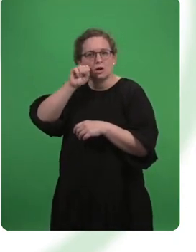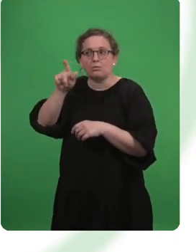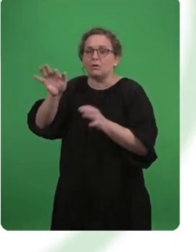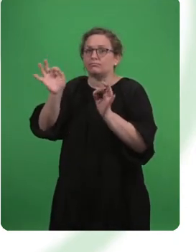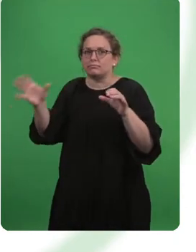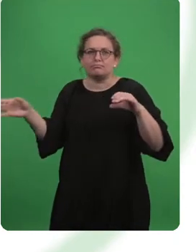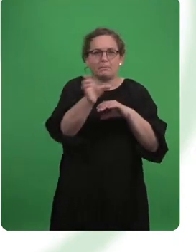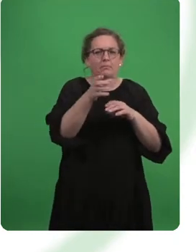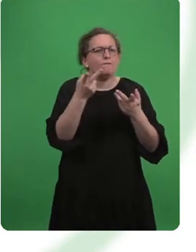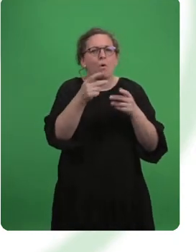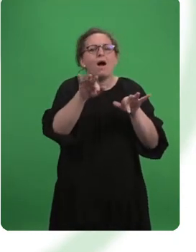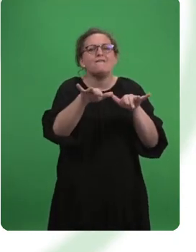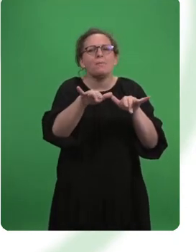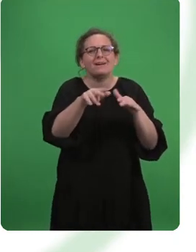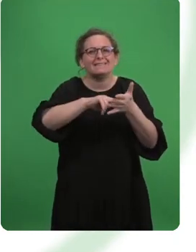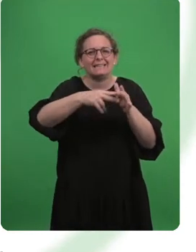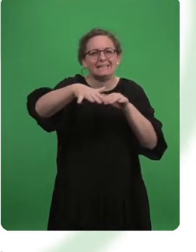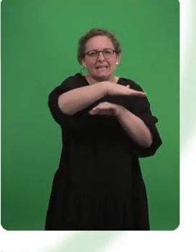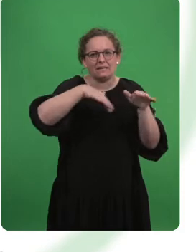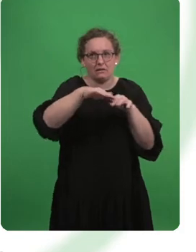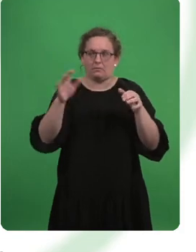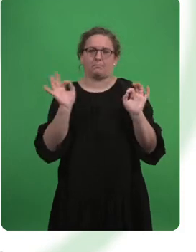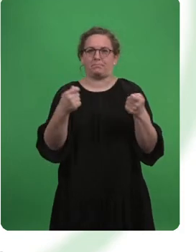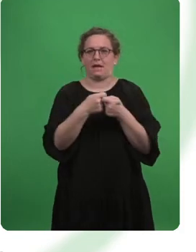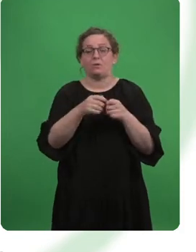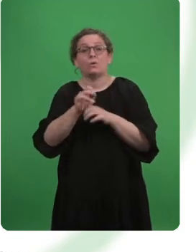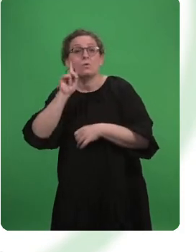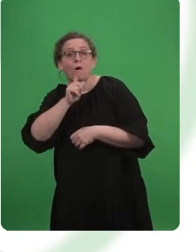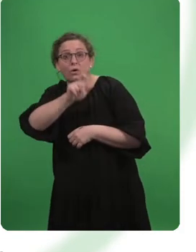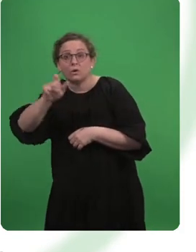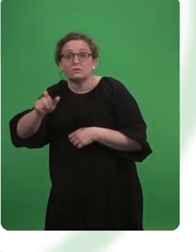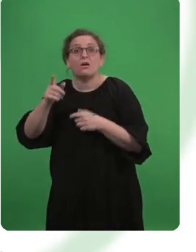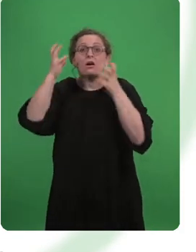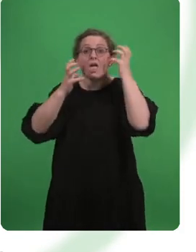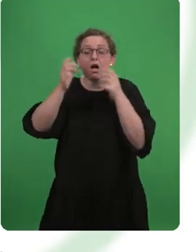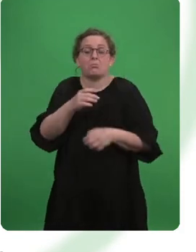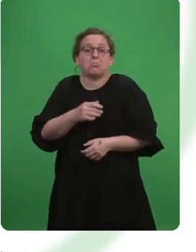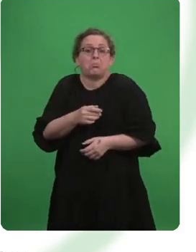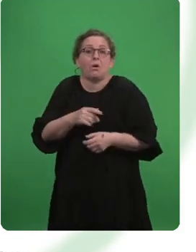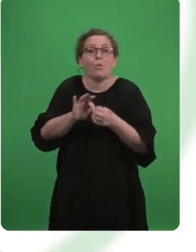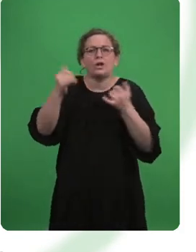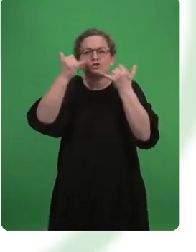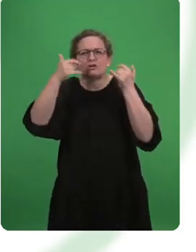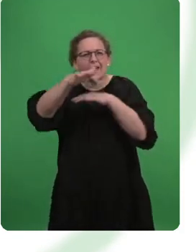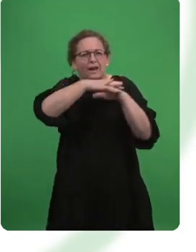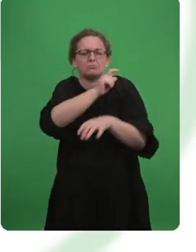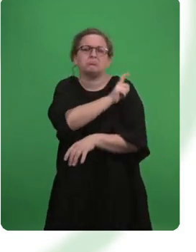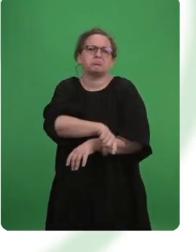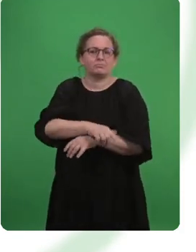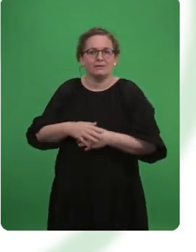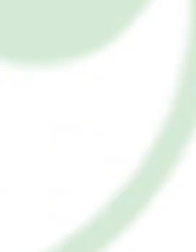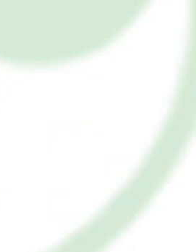sehr gut einsetzbar sind in der IT. Gehörlose Menschen verfügen über eine hohe Lärm- und Stressresistenz.